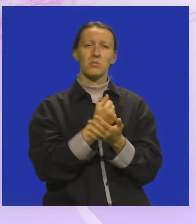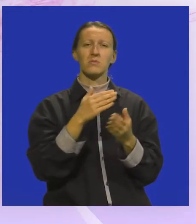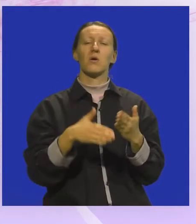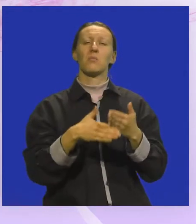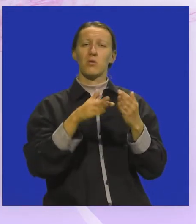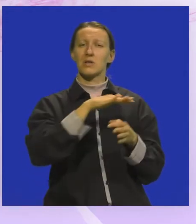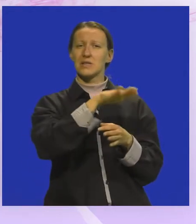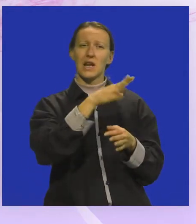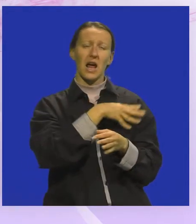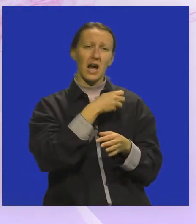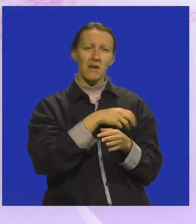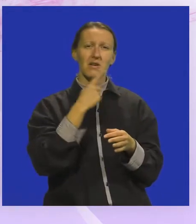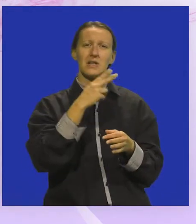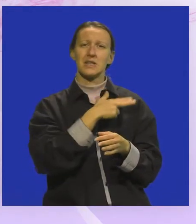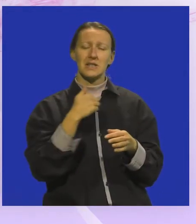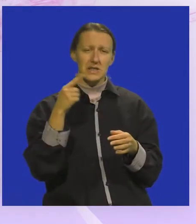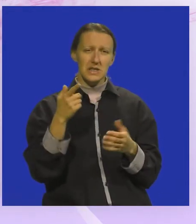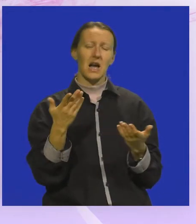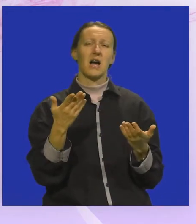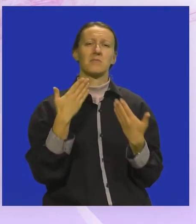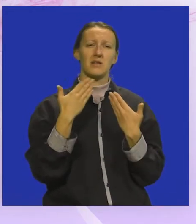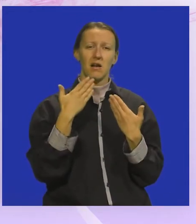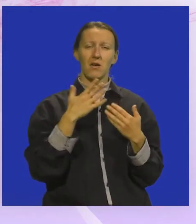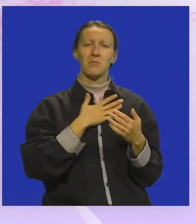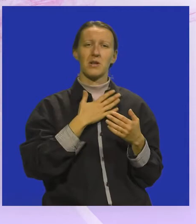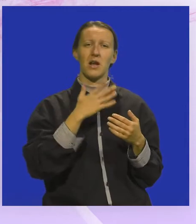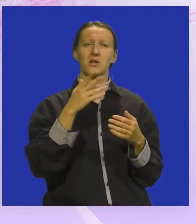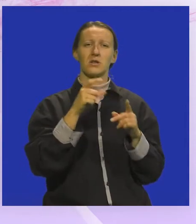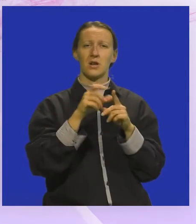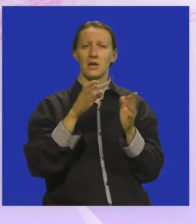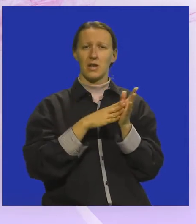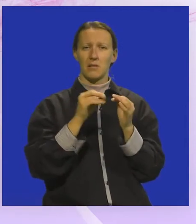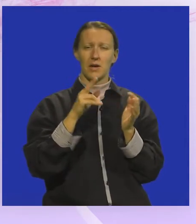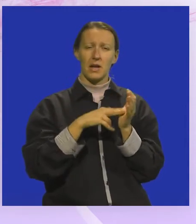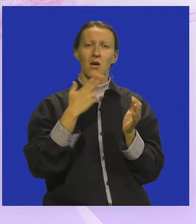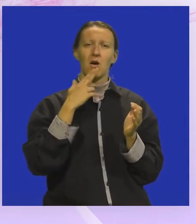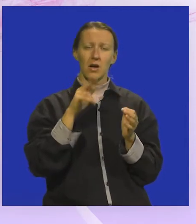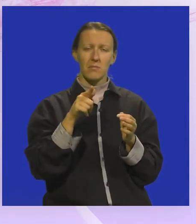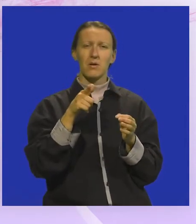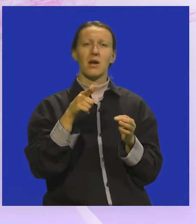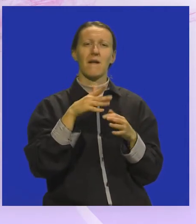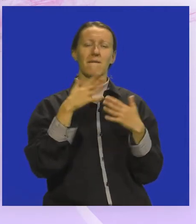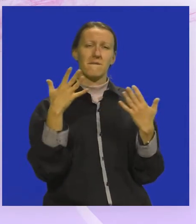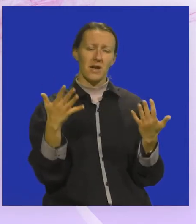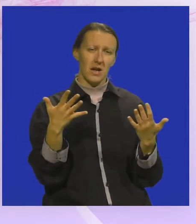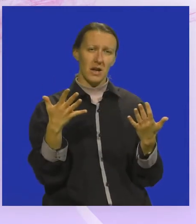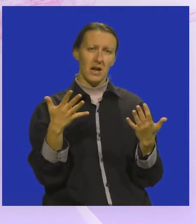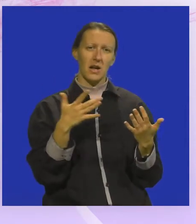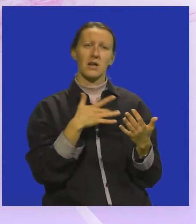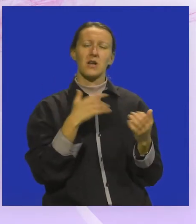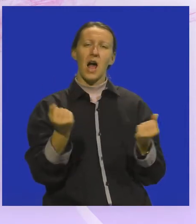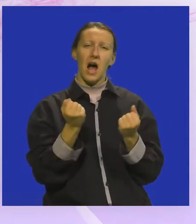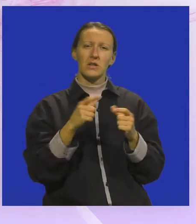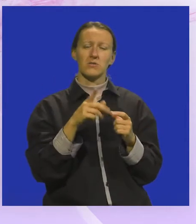podušku diljem Hrvatske, evo, i Zagreba. Zahvaljujem se i našoj vidi Demarini, koja je imala izrazito veliku i srčanu